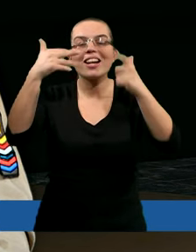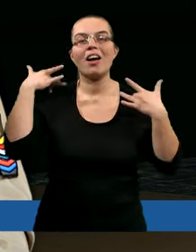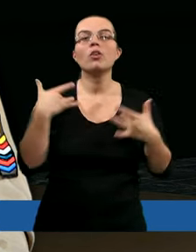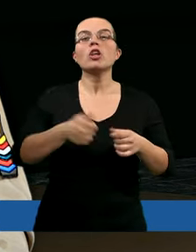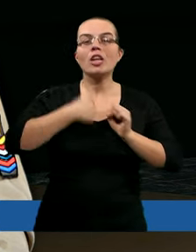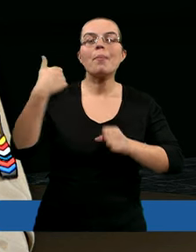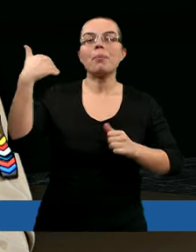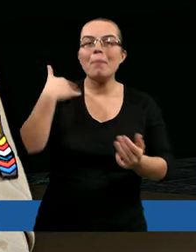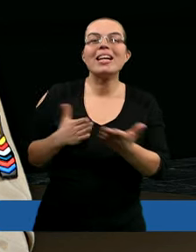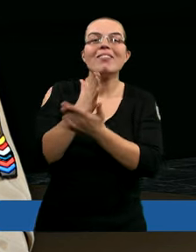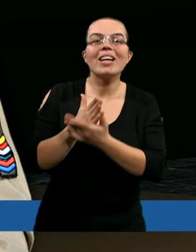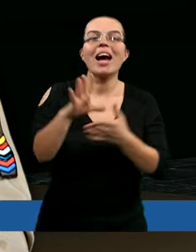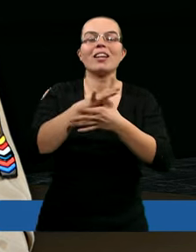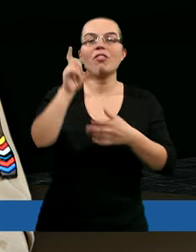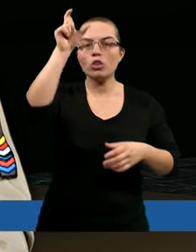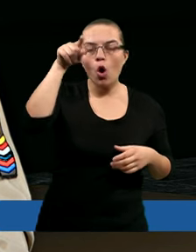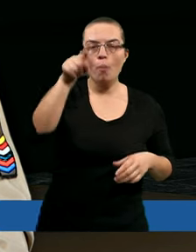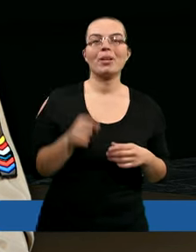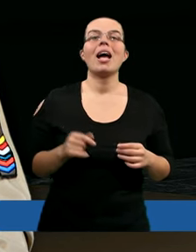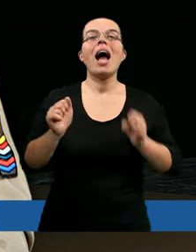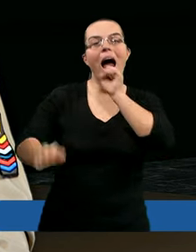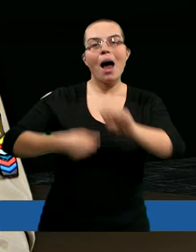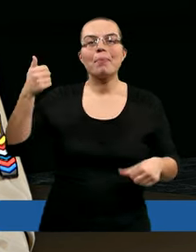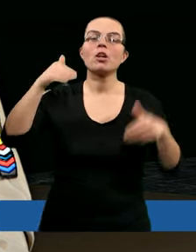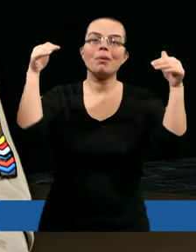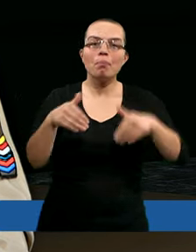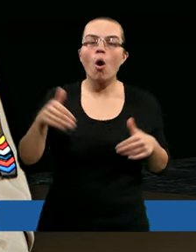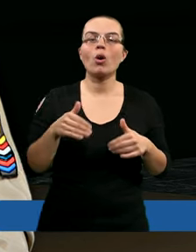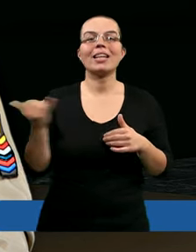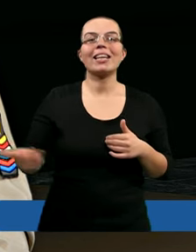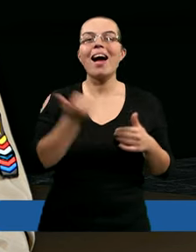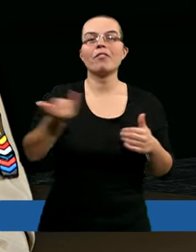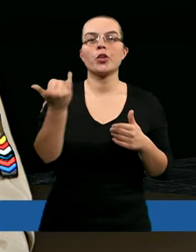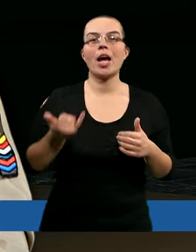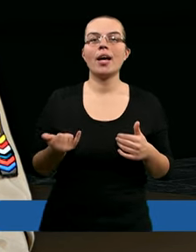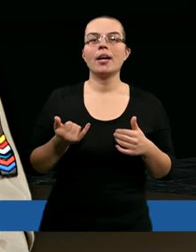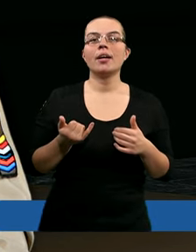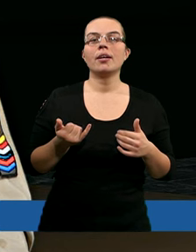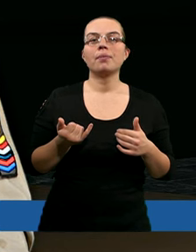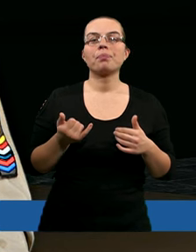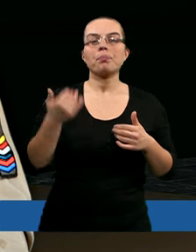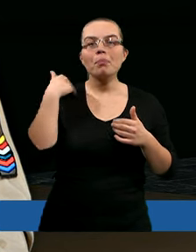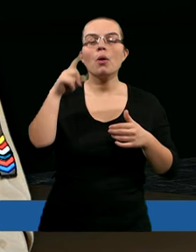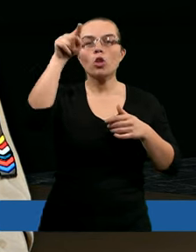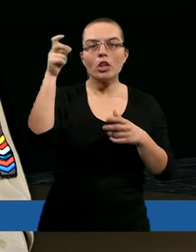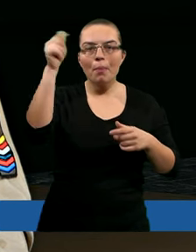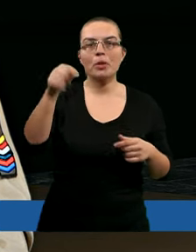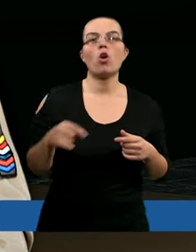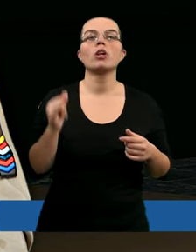abyśmy byli wierni tak jak Job, abyśmy zawsze nie tracili Ciebie